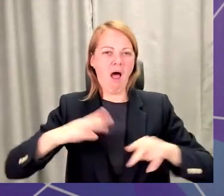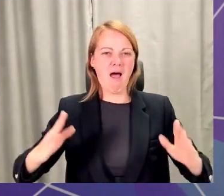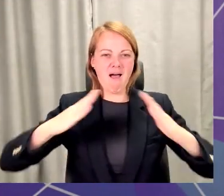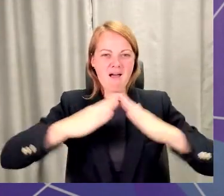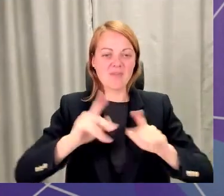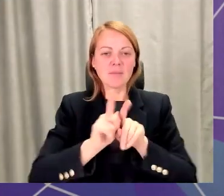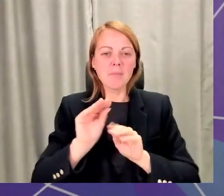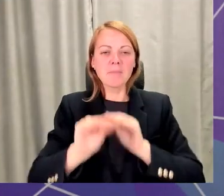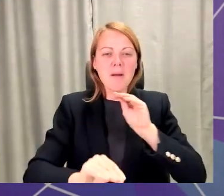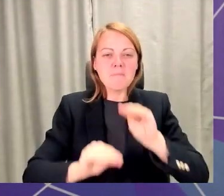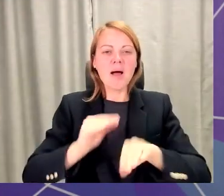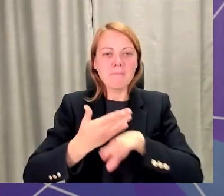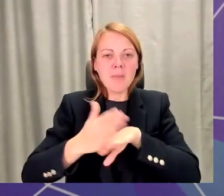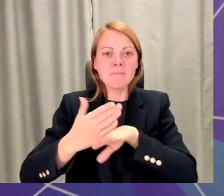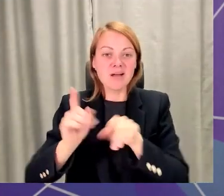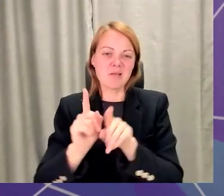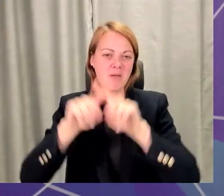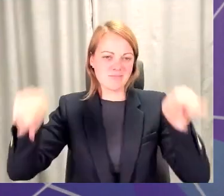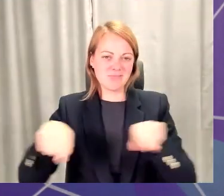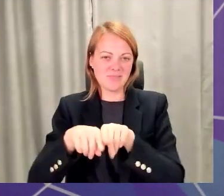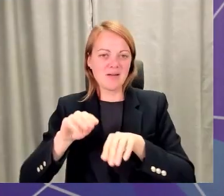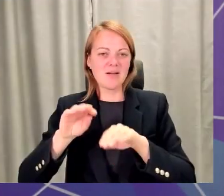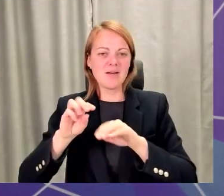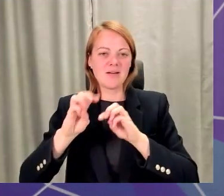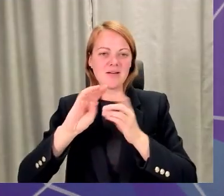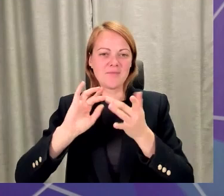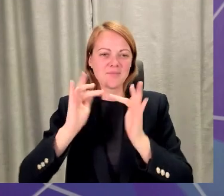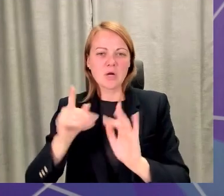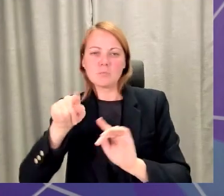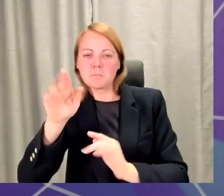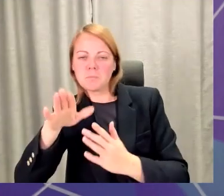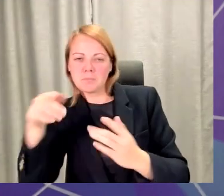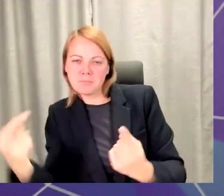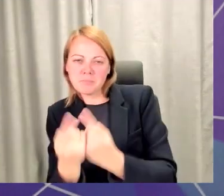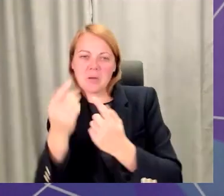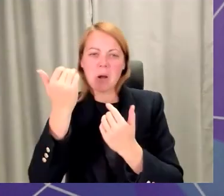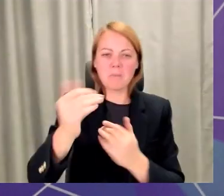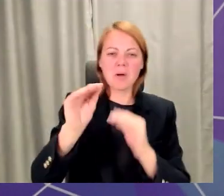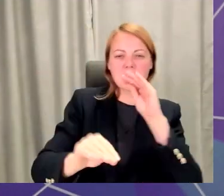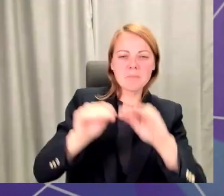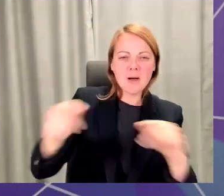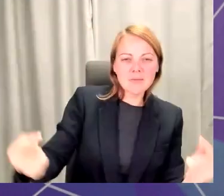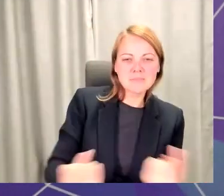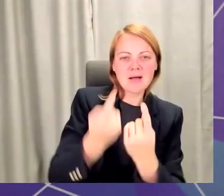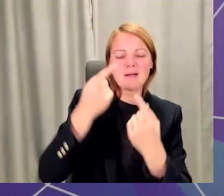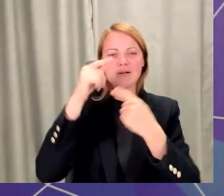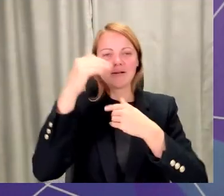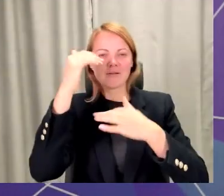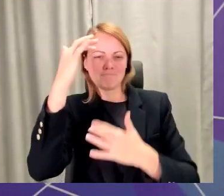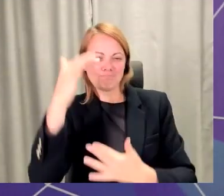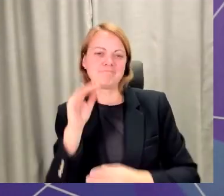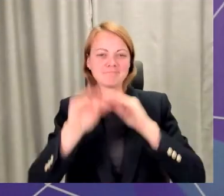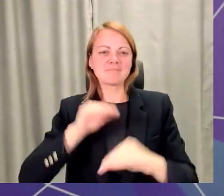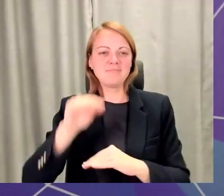iekārto, un visi kopā saka, šitā krāsa labāk vai šis dīvāns labāk vai šis interjera priekšmetas labāk, un es ceru, ka tie